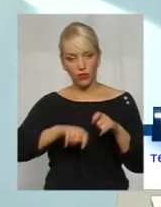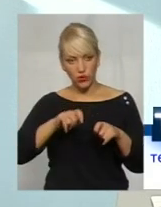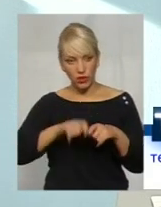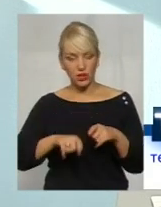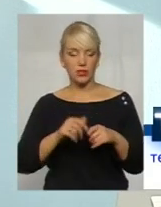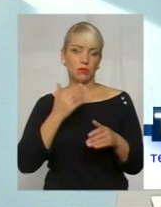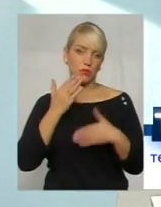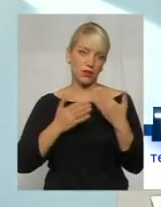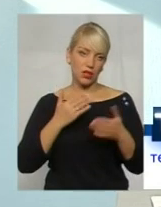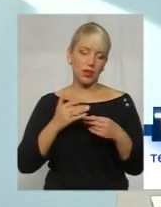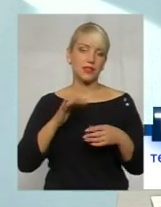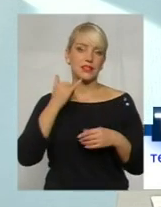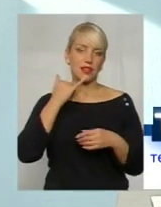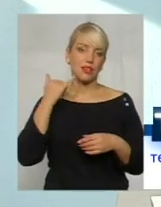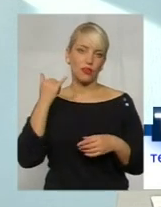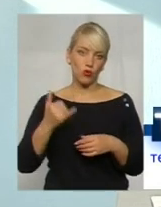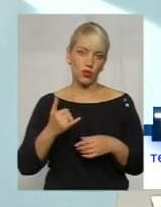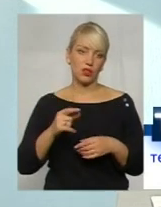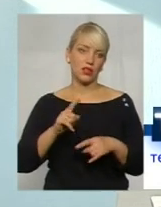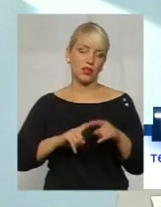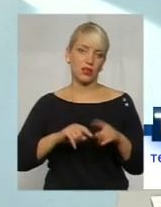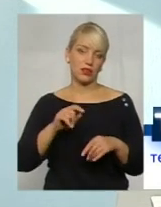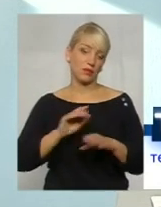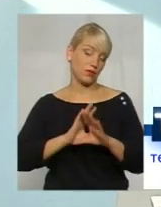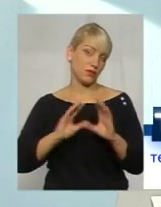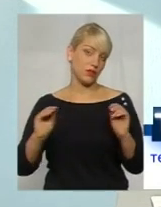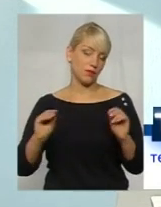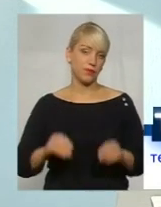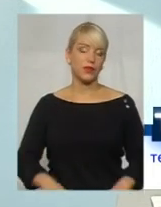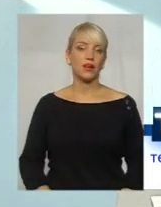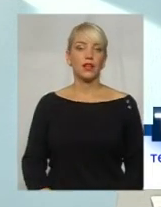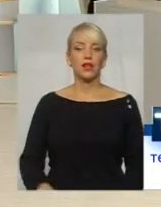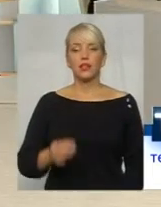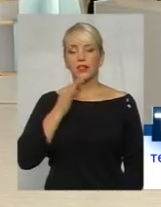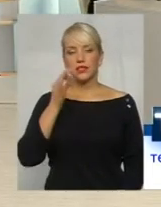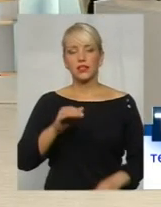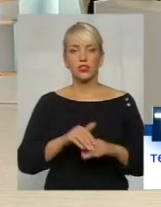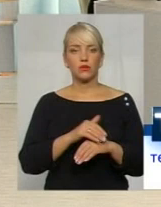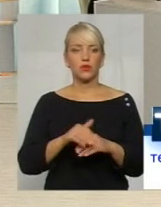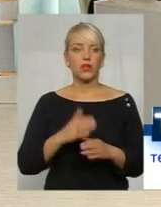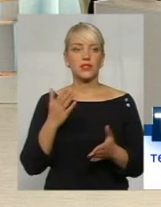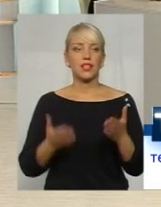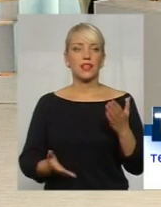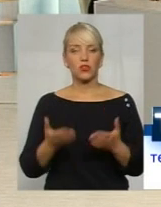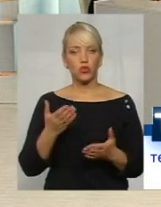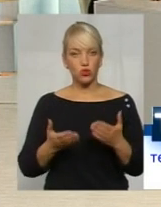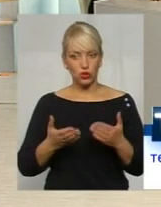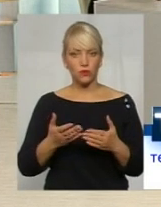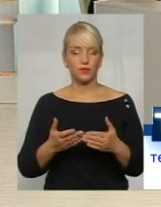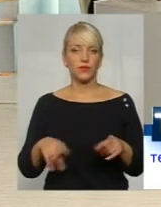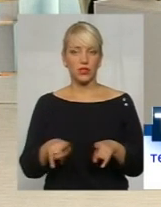перепитати, зателефонувати рідним. Все. Скажіть, будь ласка, якщо таким